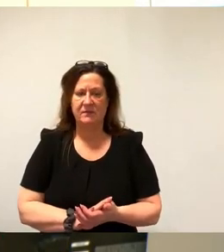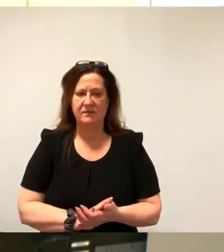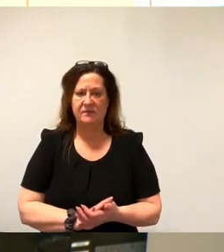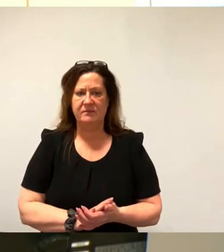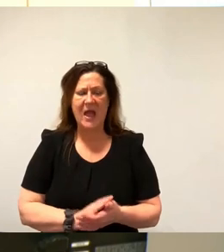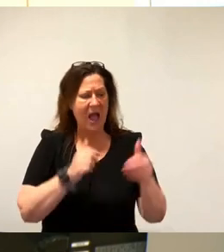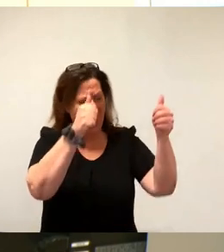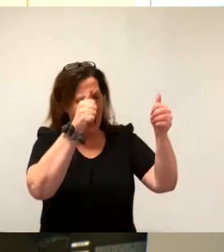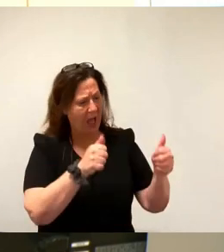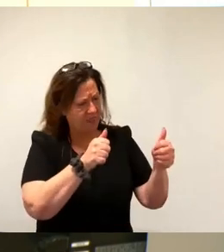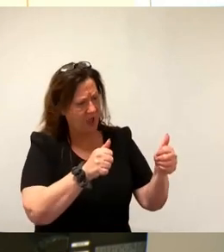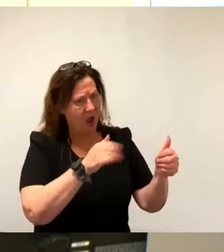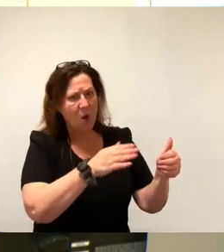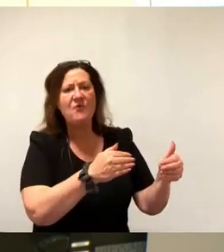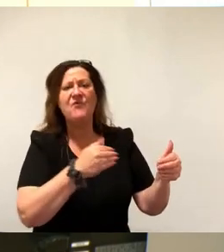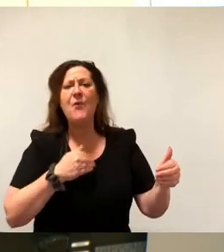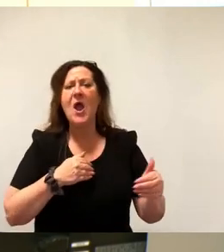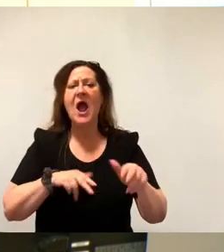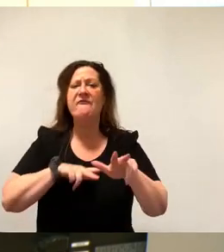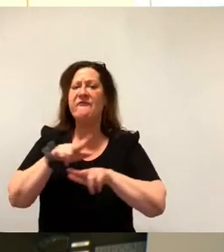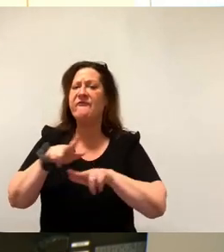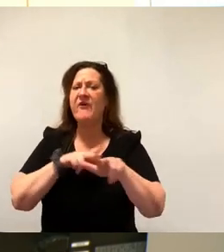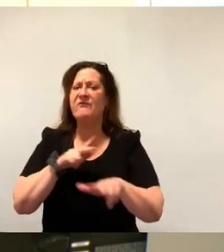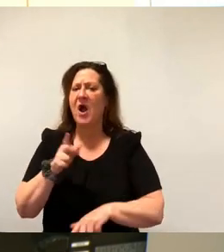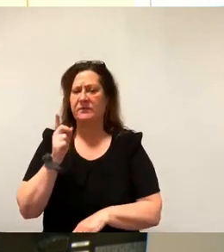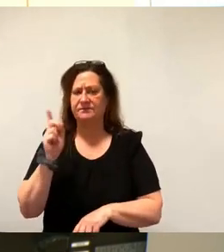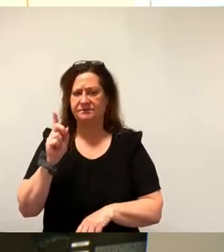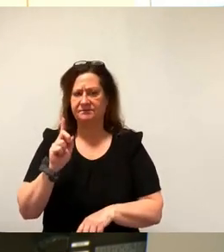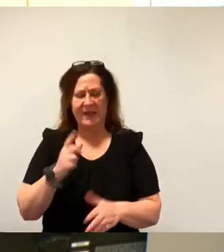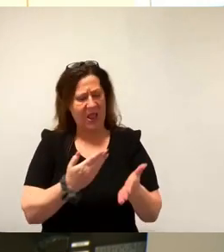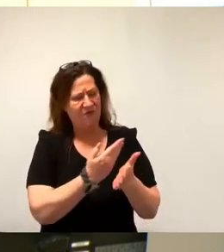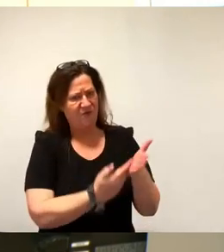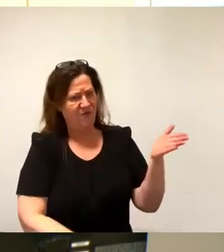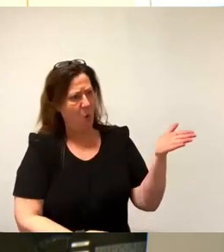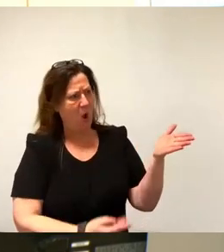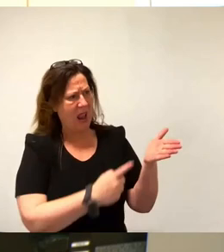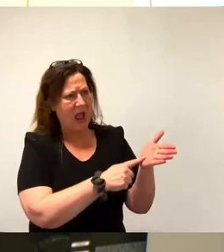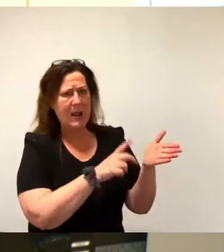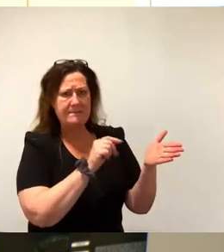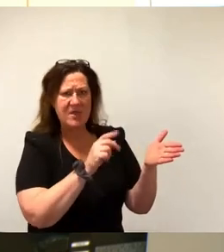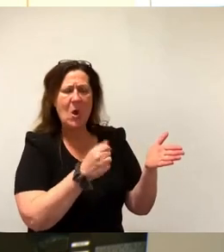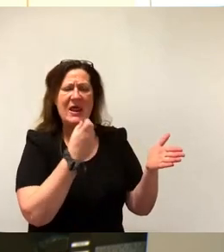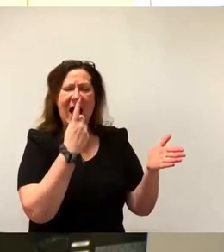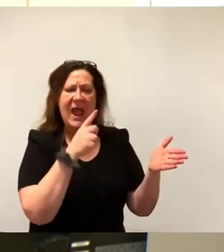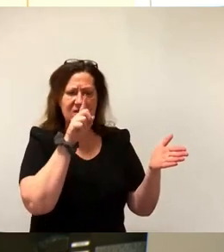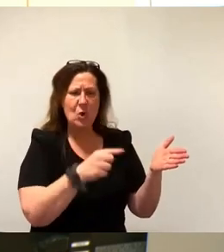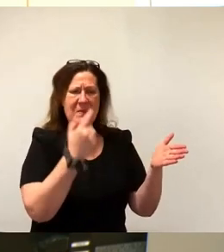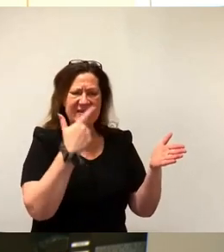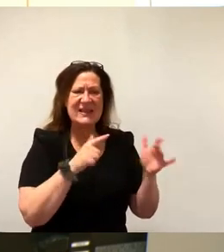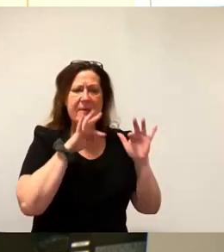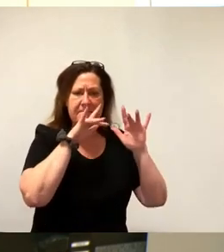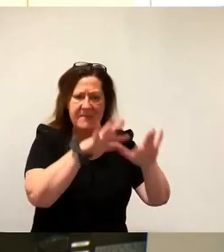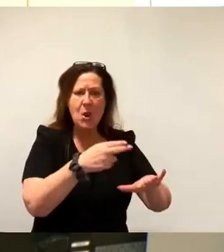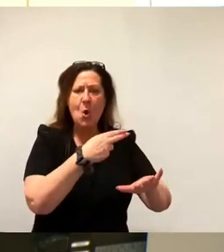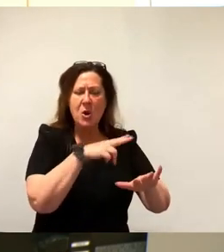Verfahren rügen, an einer Vorlage, bei der es um die Umverteilung von 1,7 Millionen Euro aus dem Haushalt